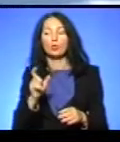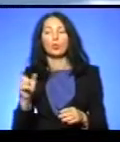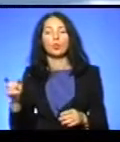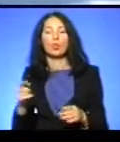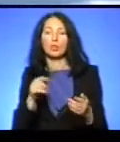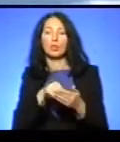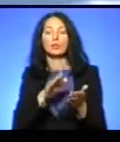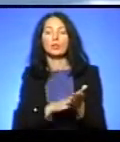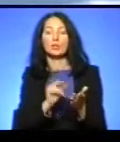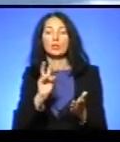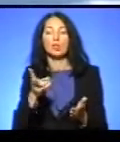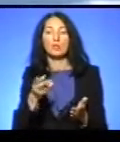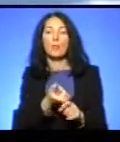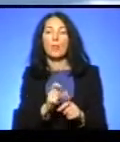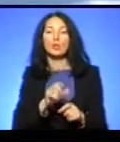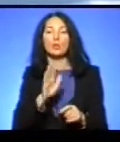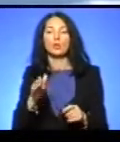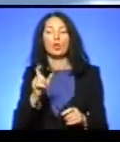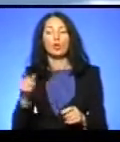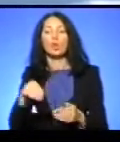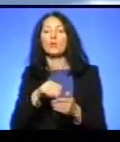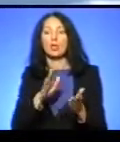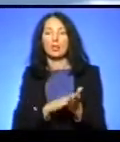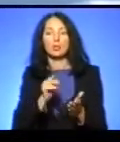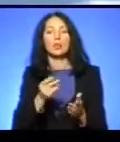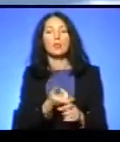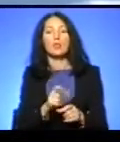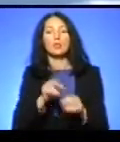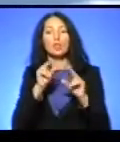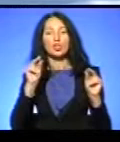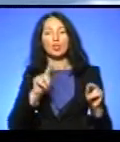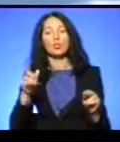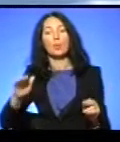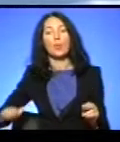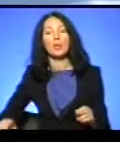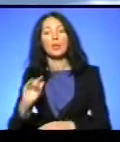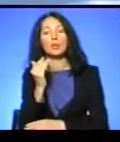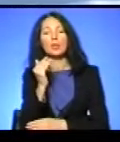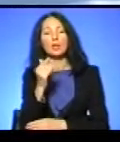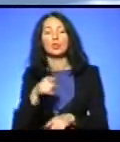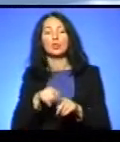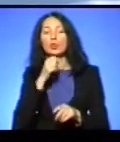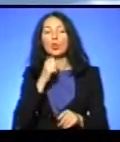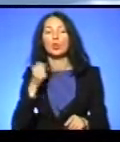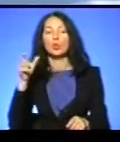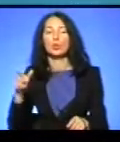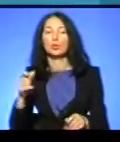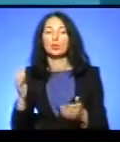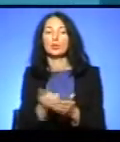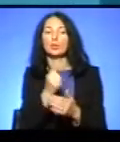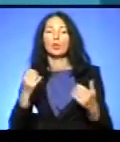більший шанс комусь, чи маленькій дитині, чи дорослій людині, шанс знайти свій перетунок і свій шанс на життя.